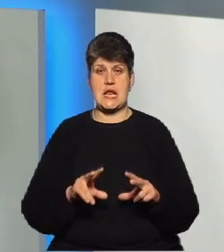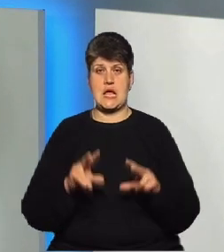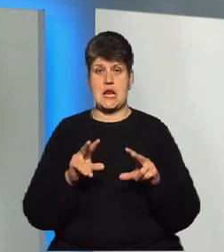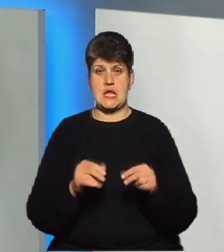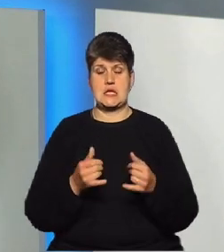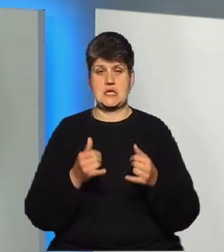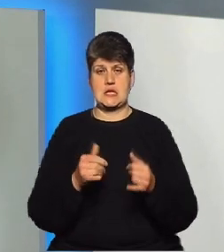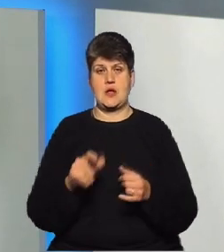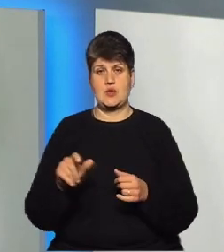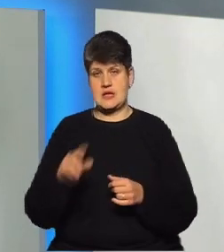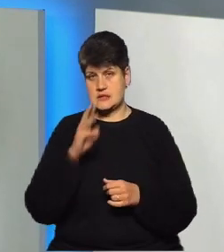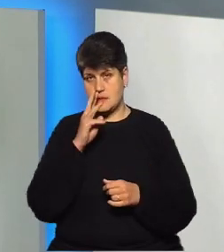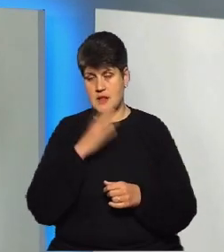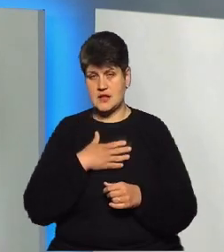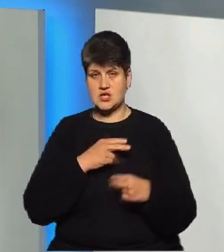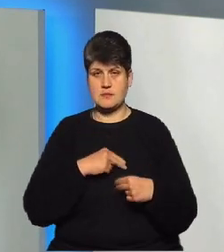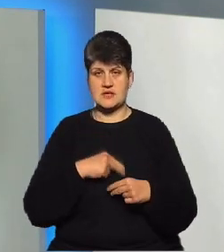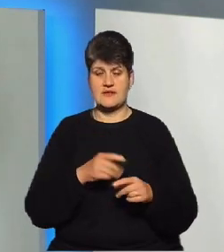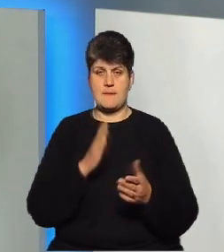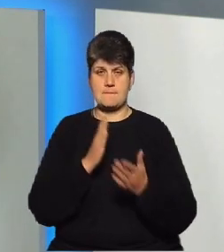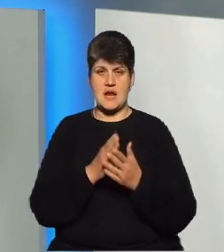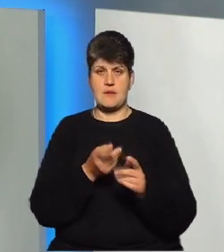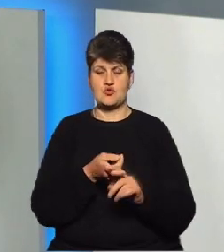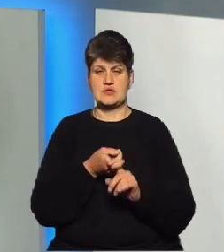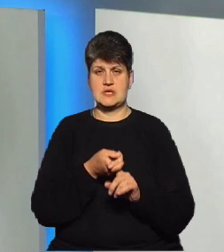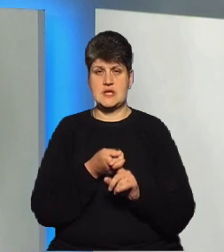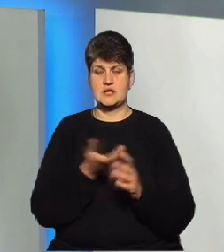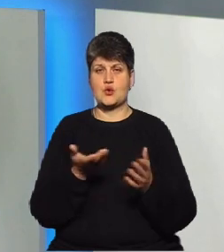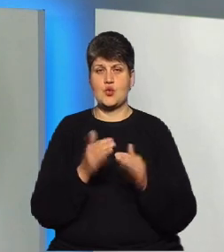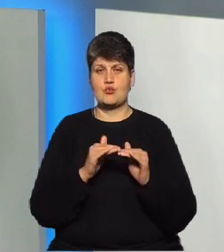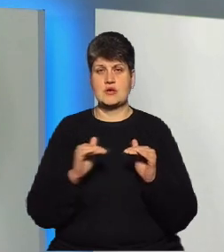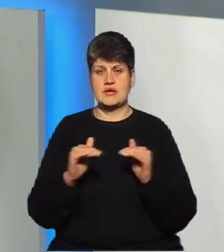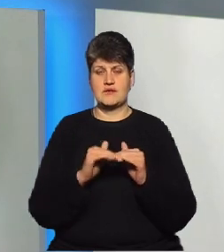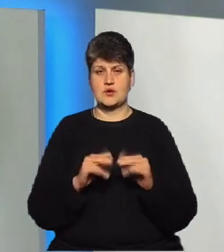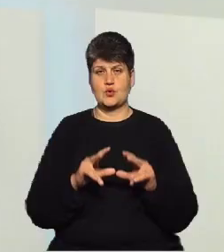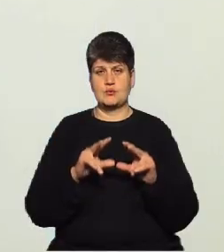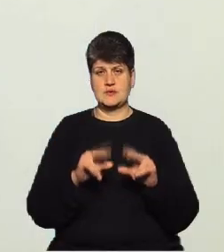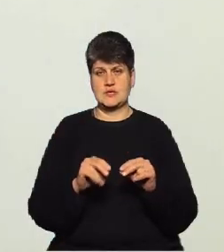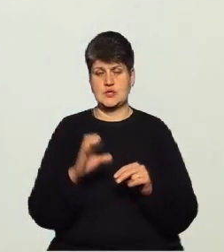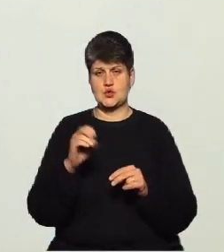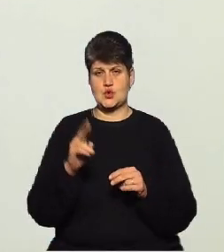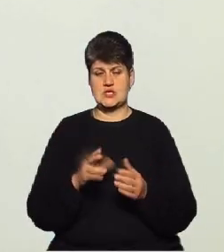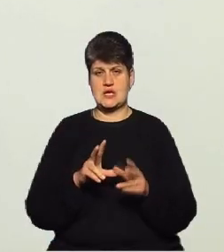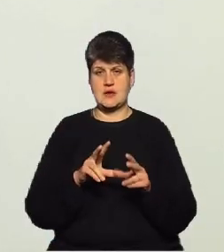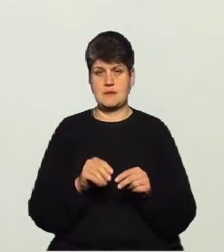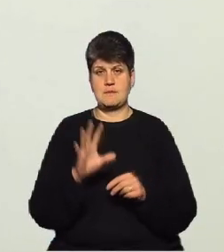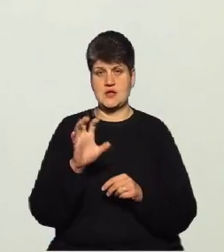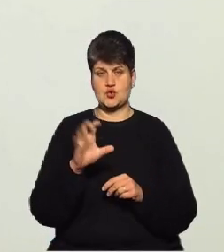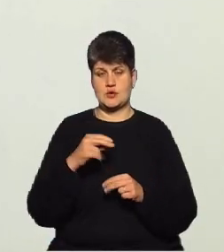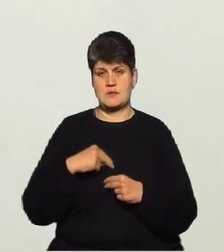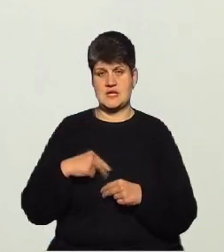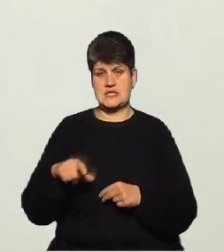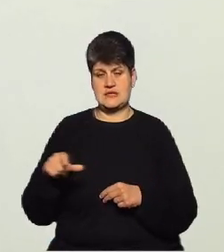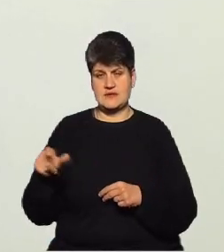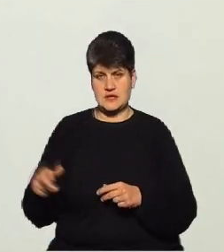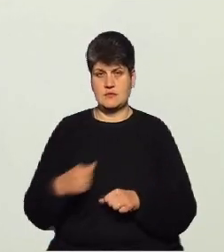Зарплата наших працівників, вона прямо залежна від того, на якому рівні держава гарантує ці соціальні гарантії. Як би не було, понад 500 працівників працюють на